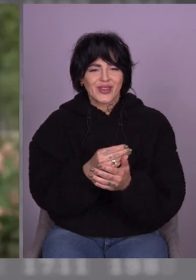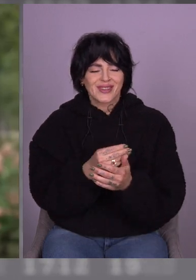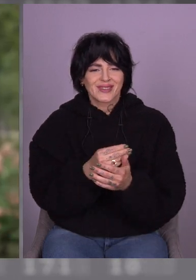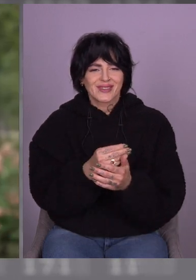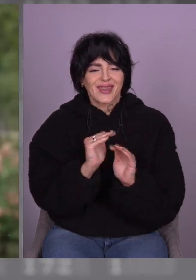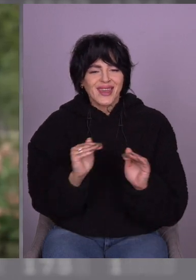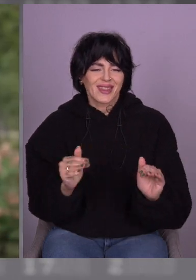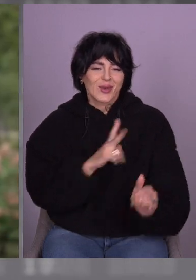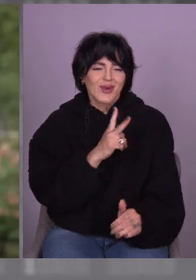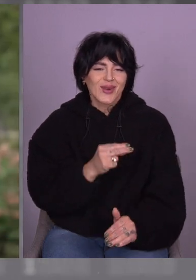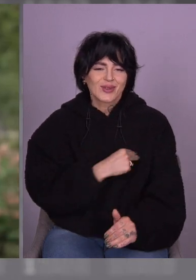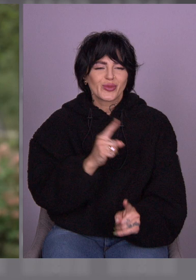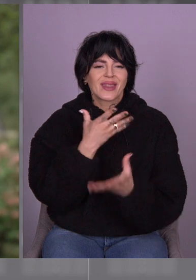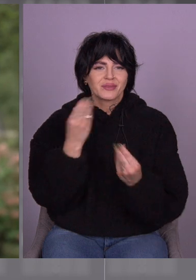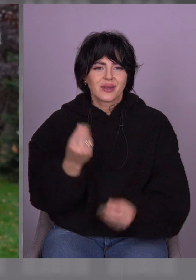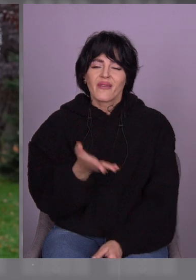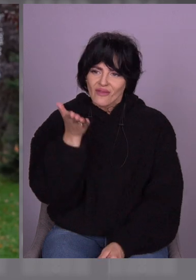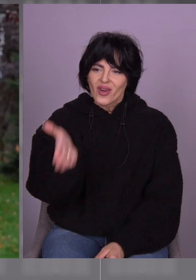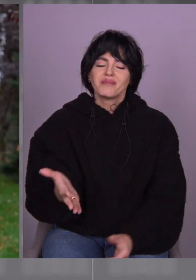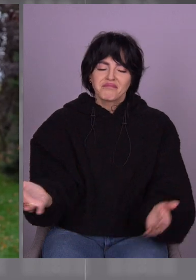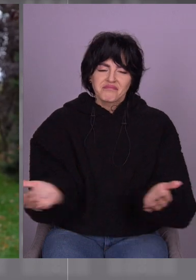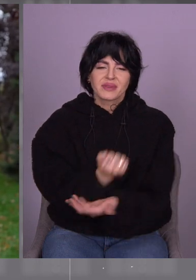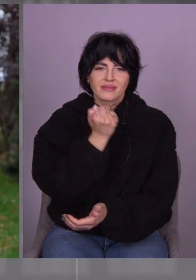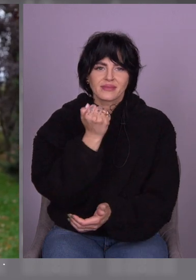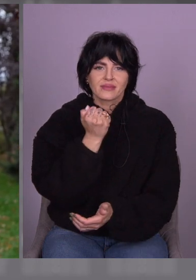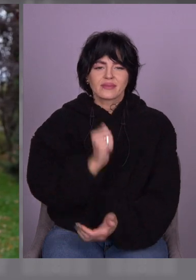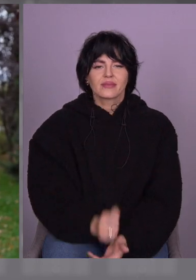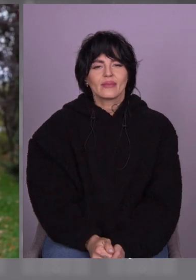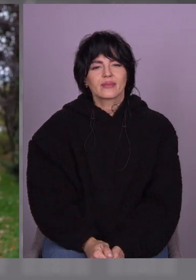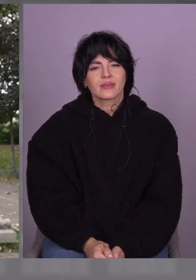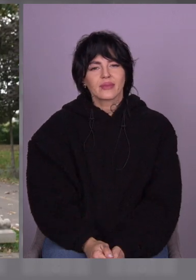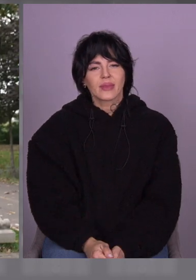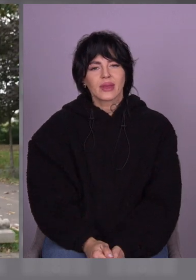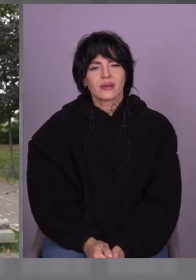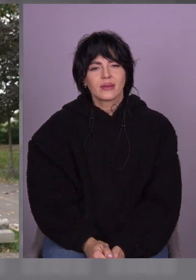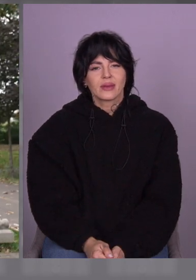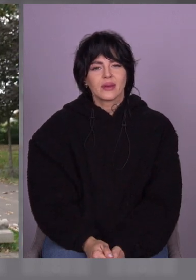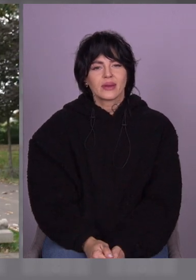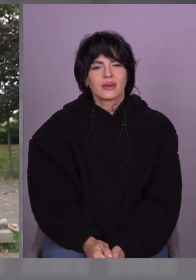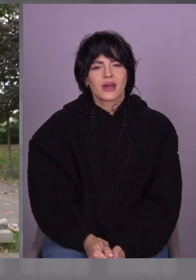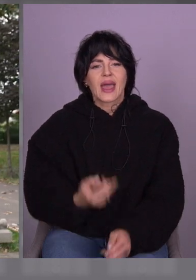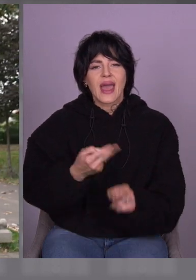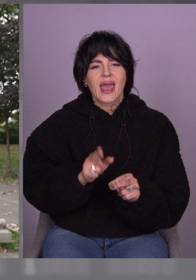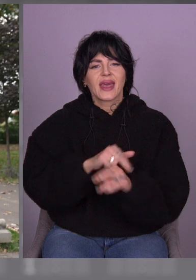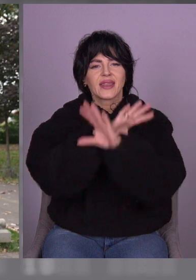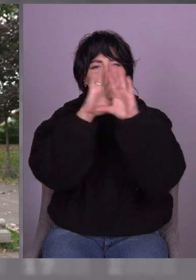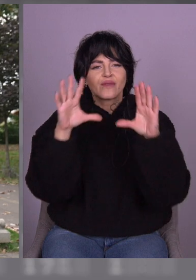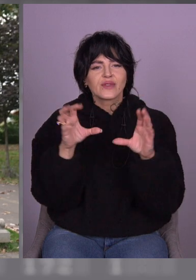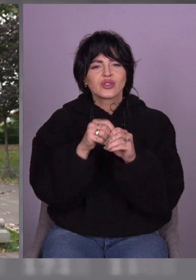Ну ви змогли. Ще я вам відкрию таємничку, що Олена впродовж дня спостерігала за нами і все чула.